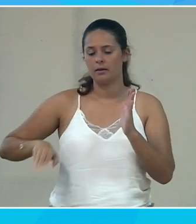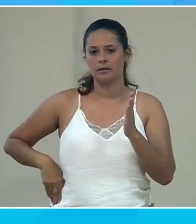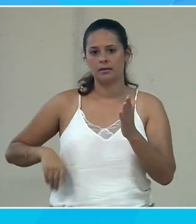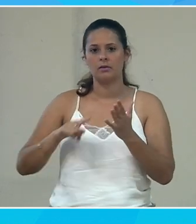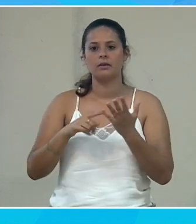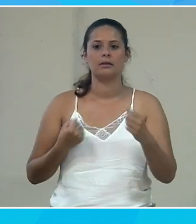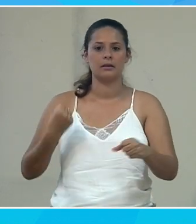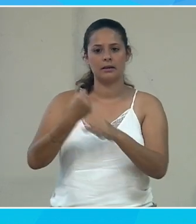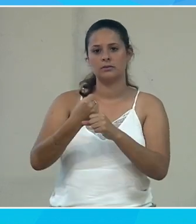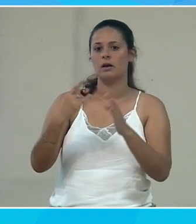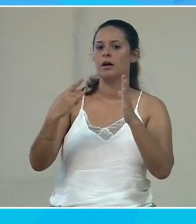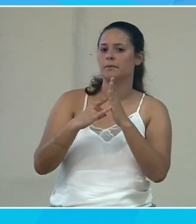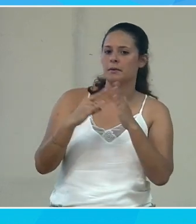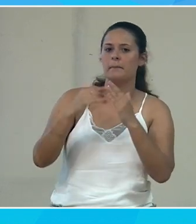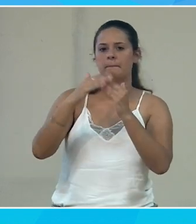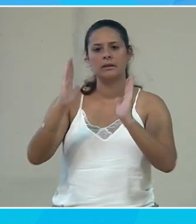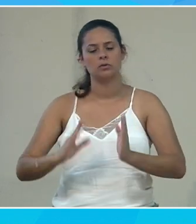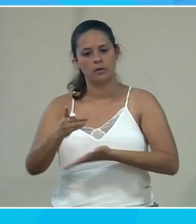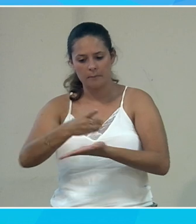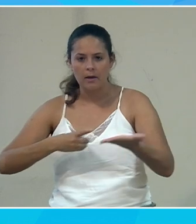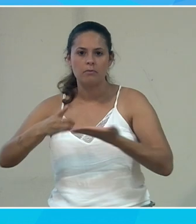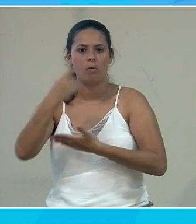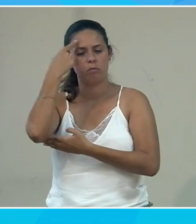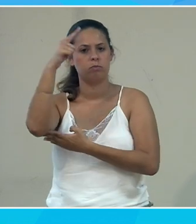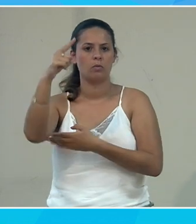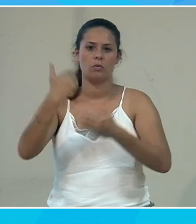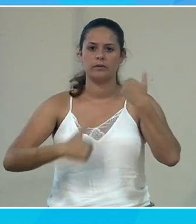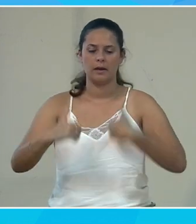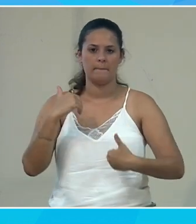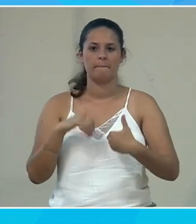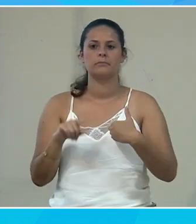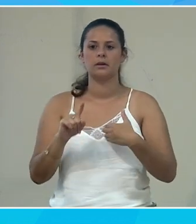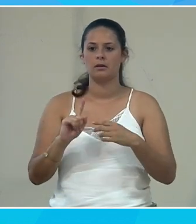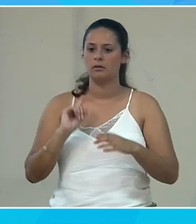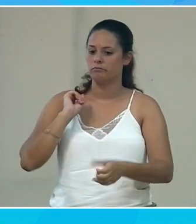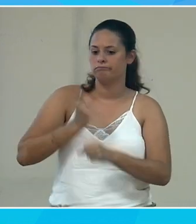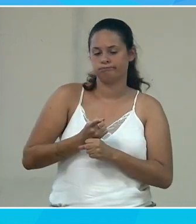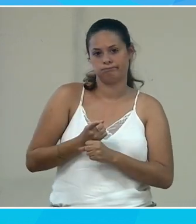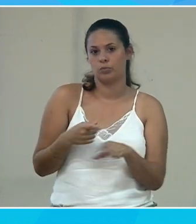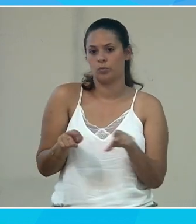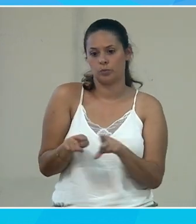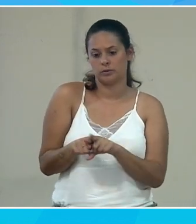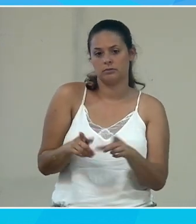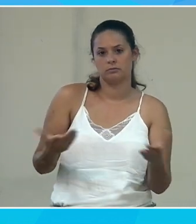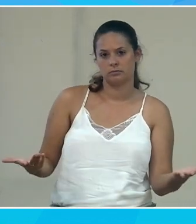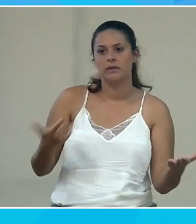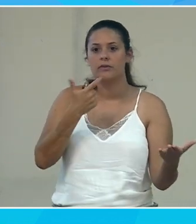création des MDPH, donc des maisons départementales pour le handicap. et ça a imposé aussi derrière, on va dire, le «